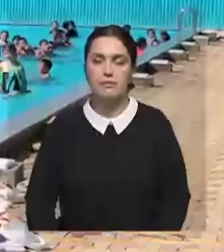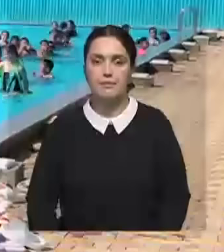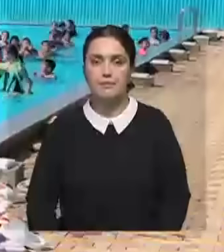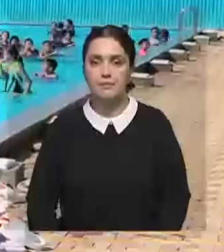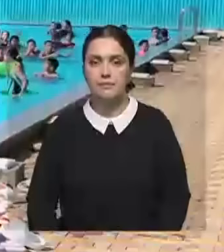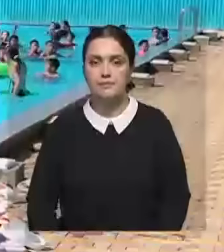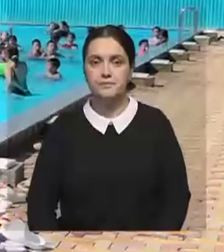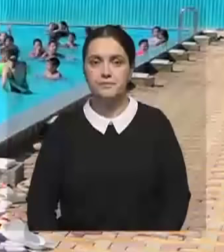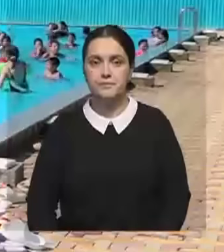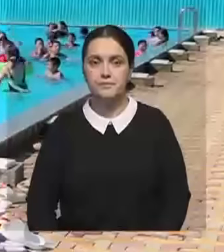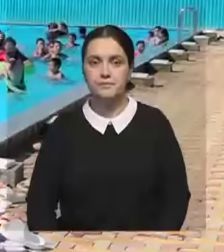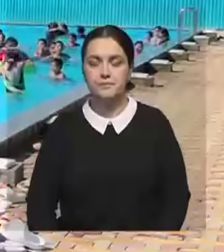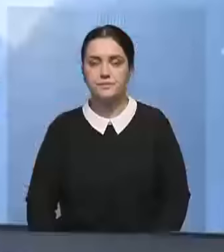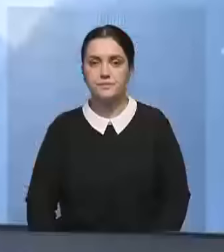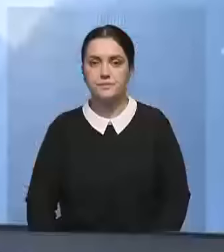24КИЗ.